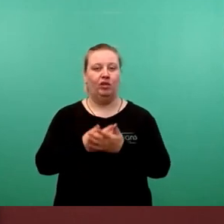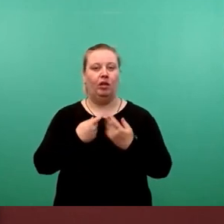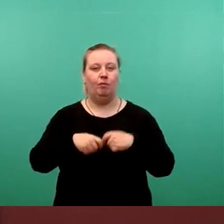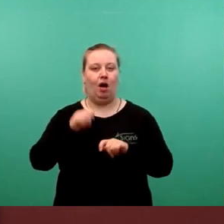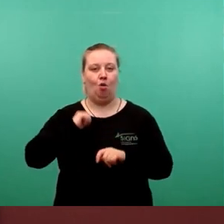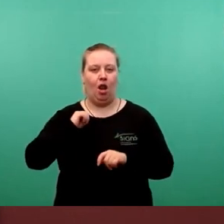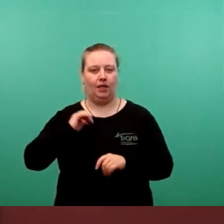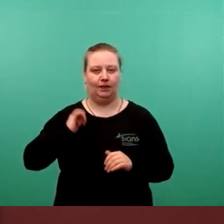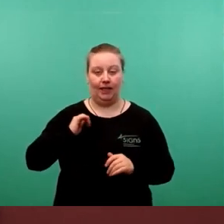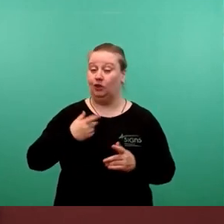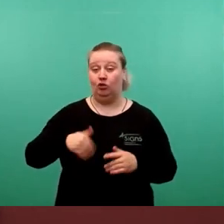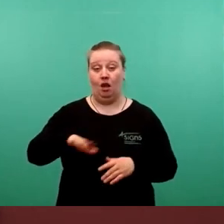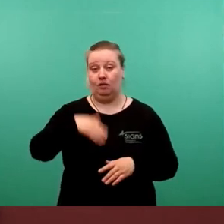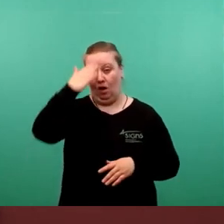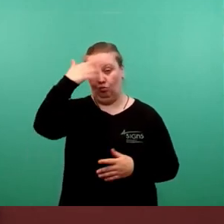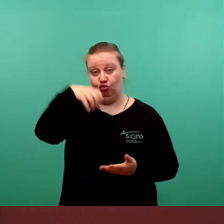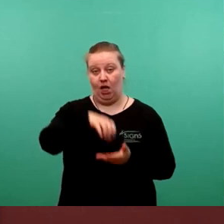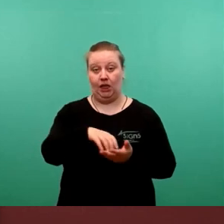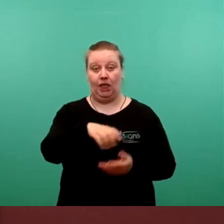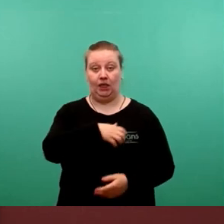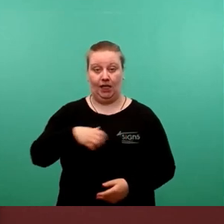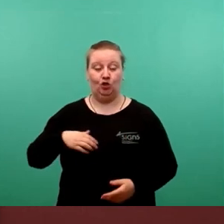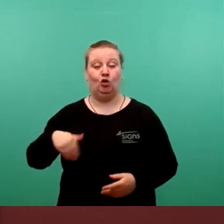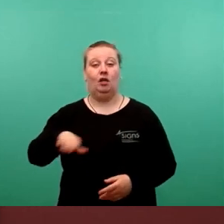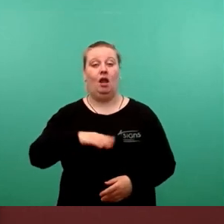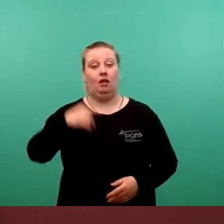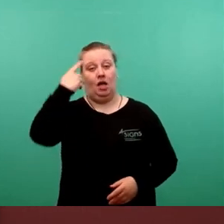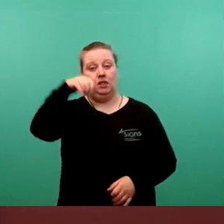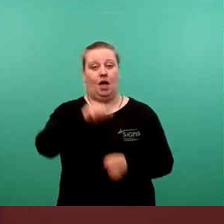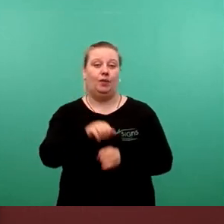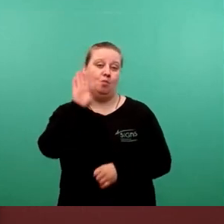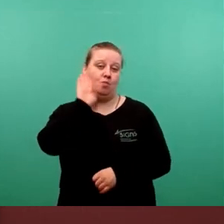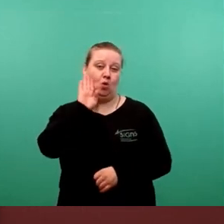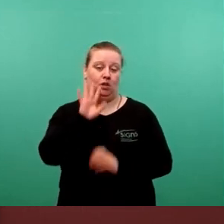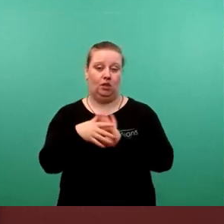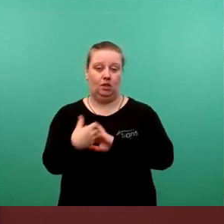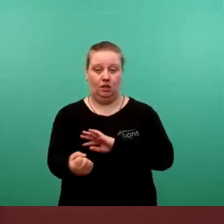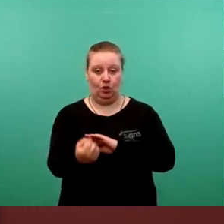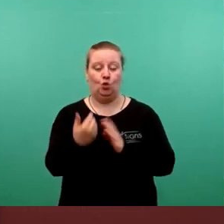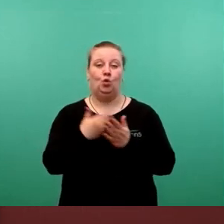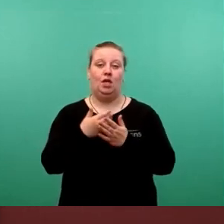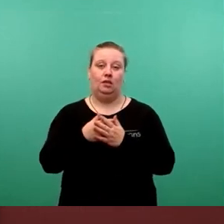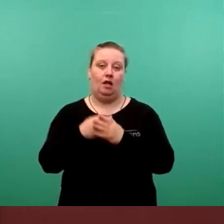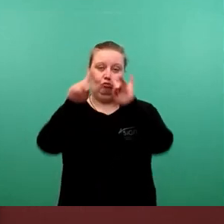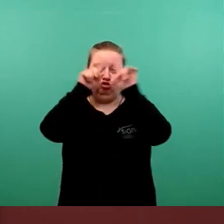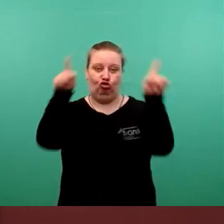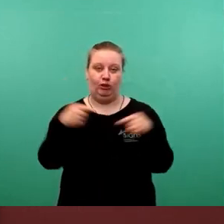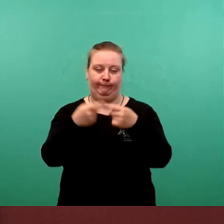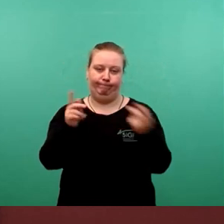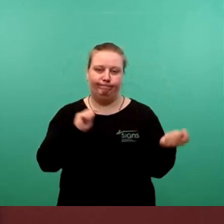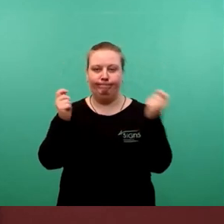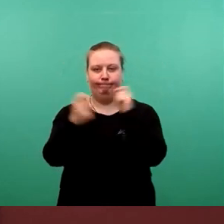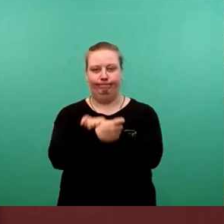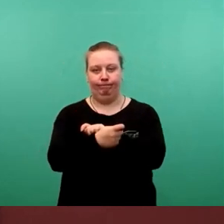ist nicht die Landeshauptstadt Dresden, sondern das ist das Landratsamt Bautzen festgestellt und danach die Beschilderung angepasst. Sobald die